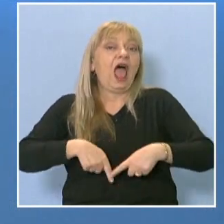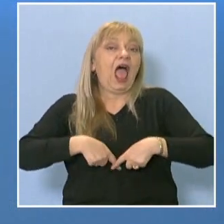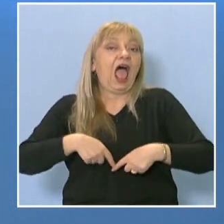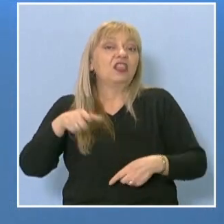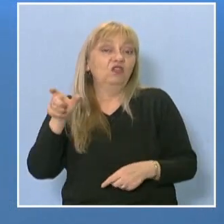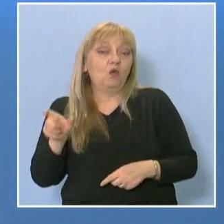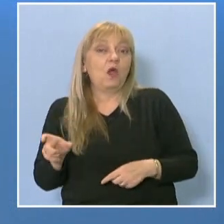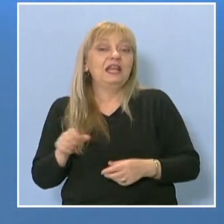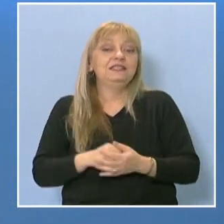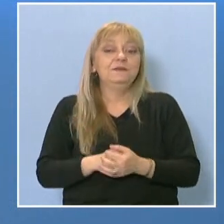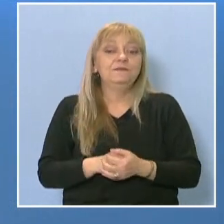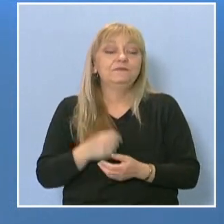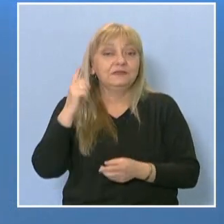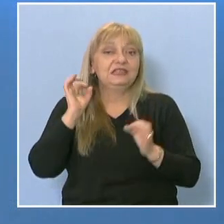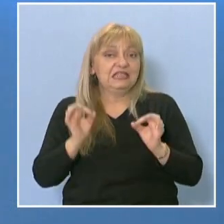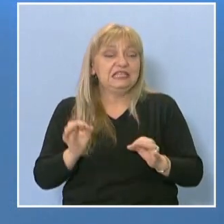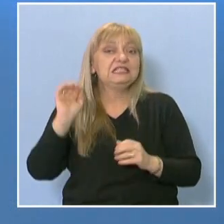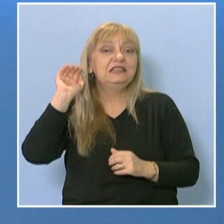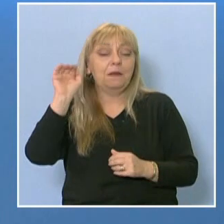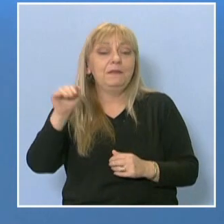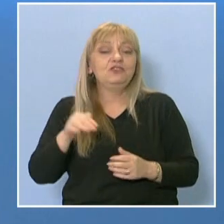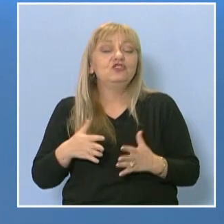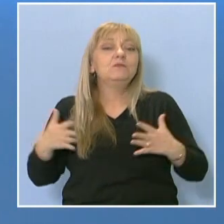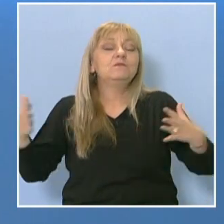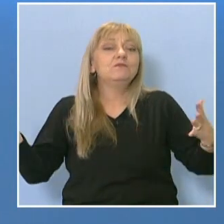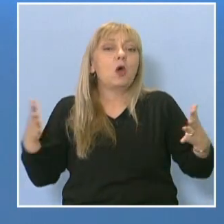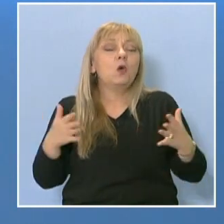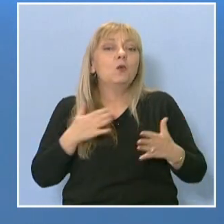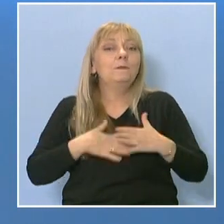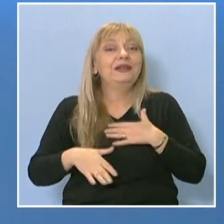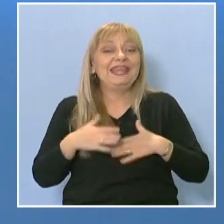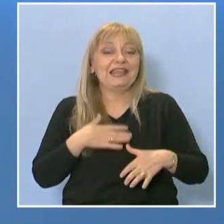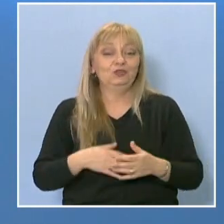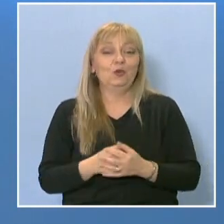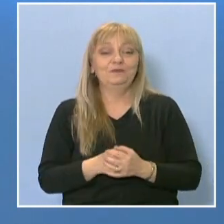наистина беше много приятно.